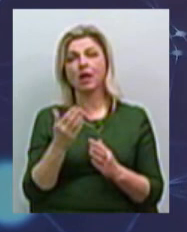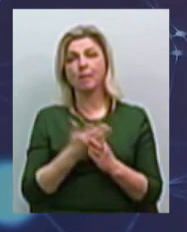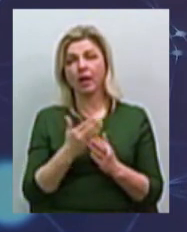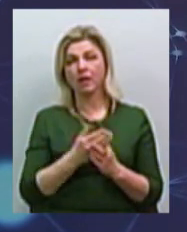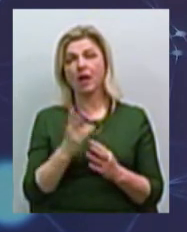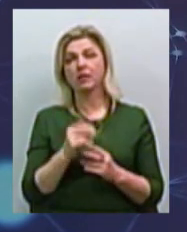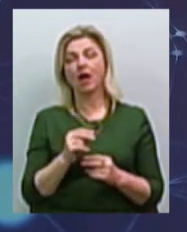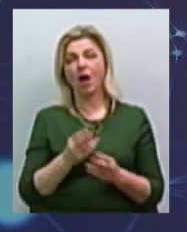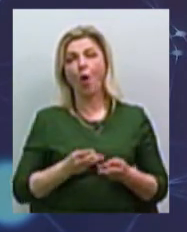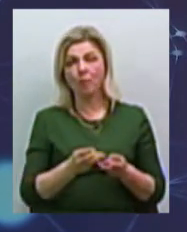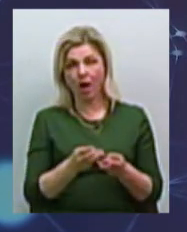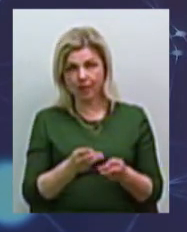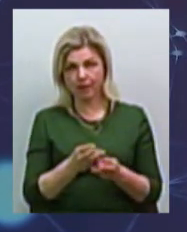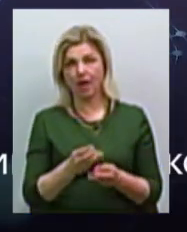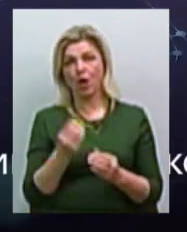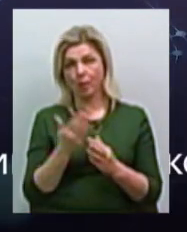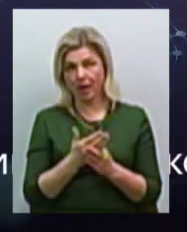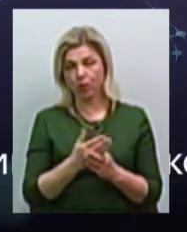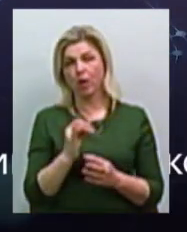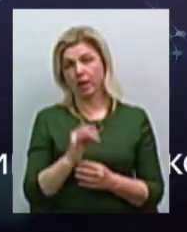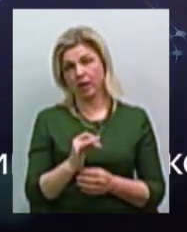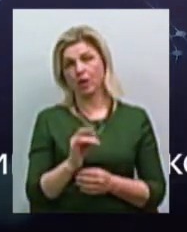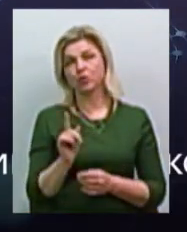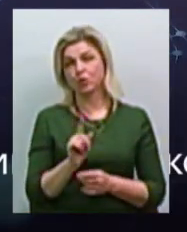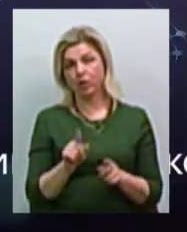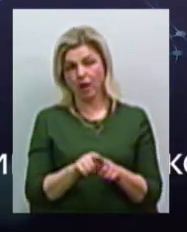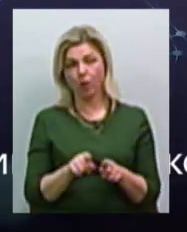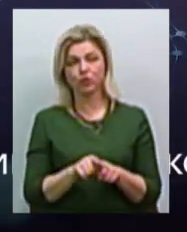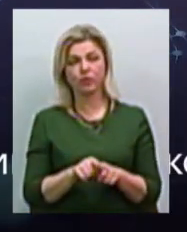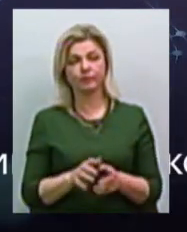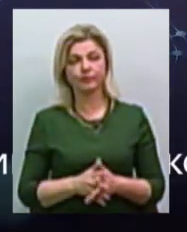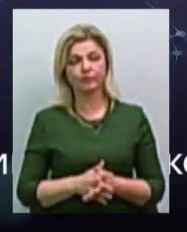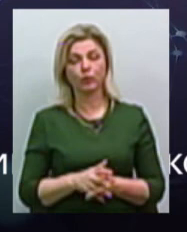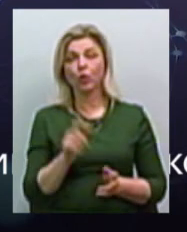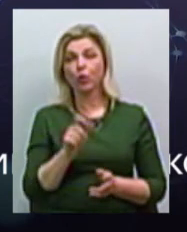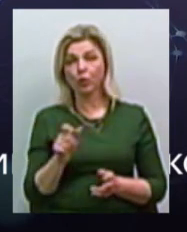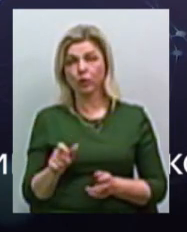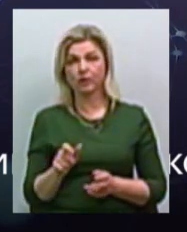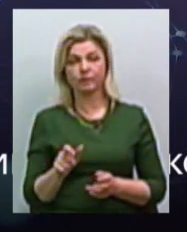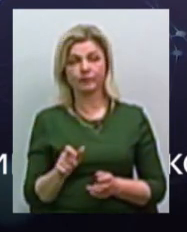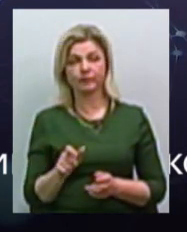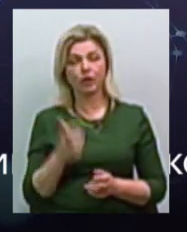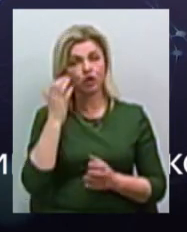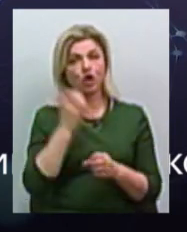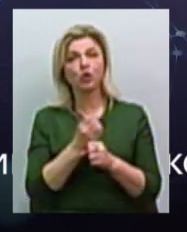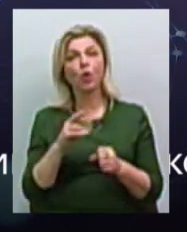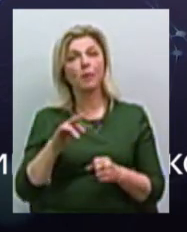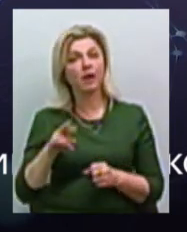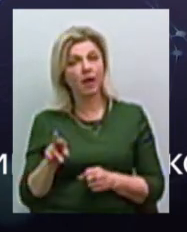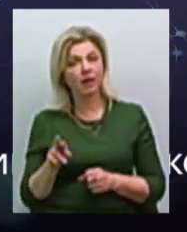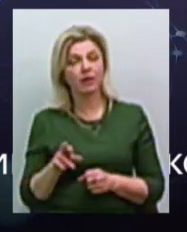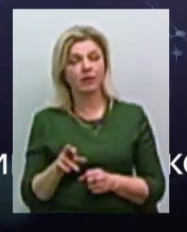твердого палива на опалення. І хочу сказати, що також особи, які посказали насліджено в катастрофі, мають